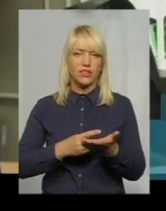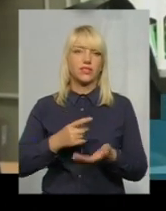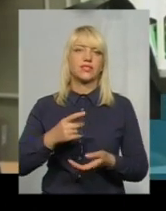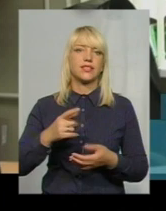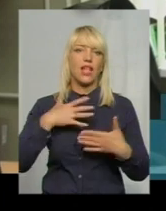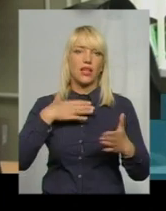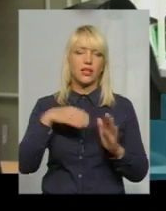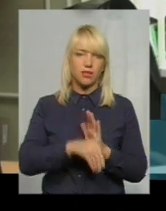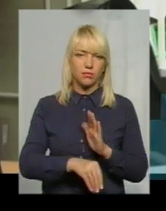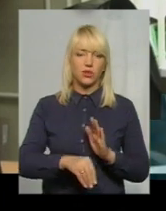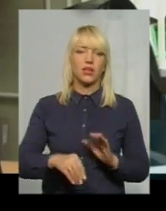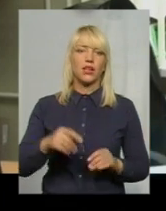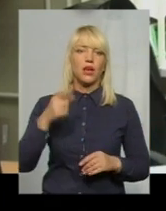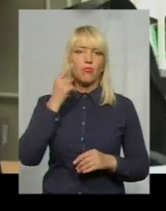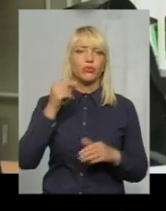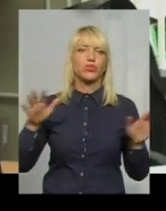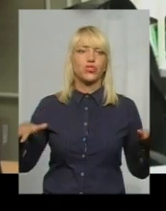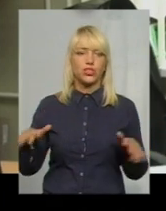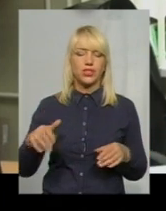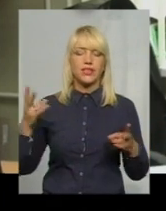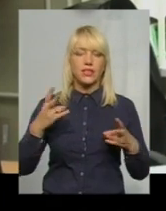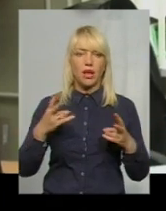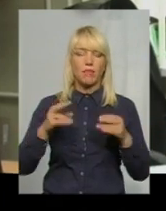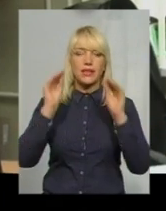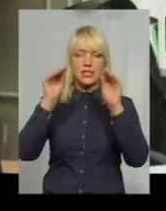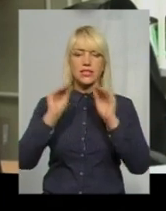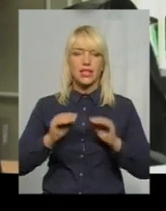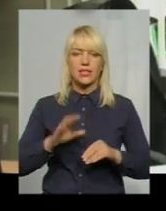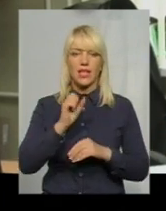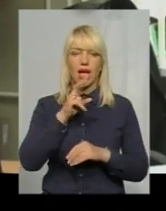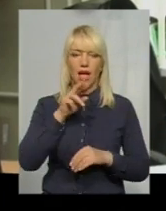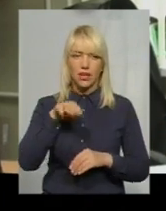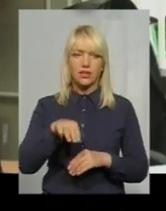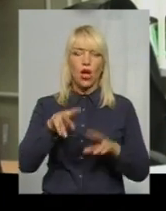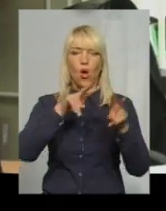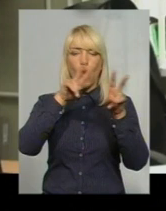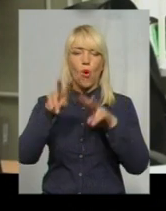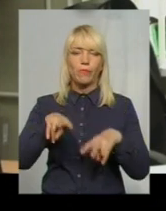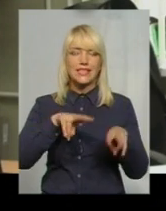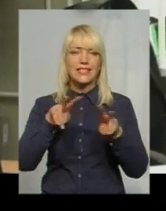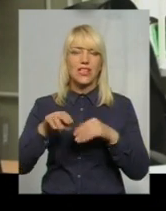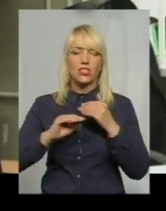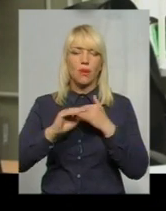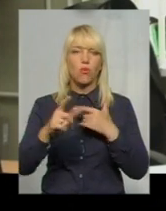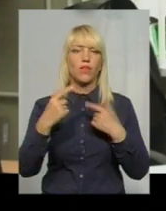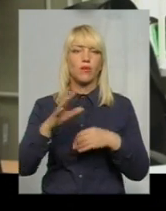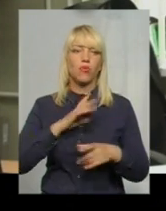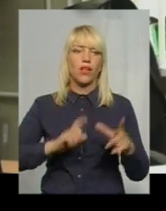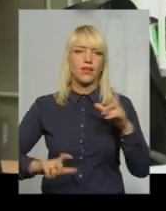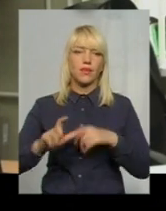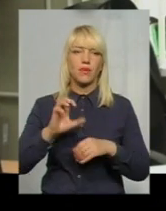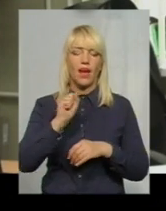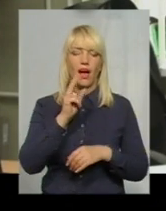-друге, необхідно скласти акти обстеження поля, де проводилась хімічна обробка, акти обстеження пасіки.